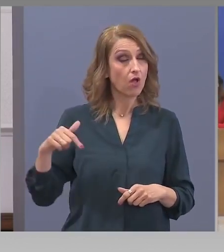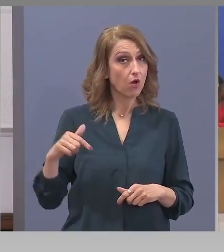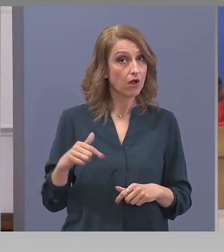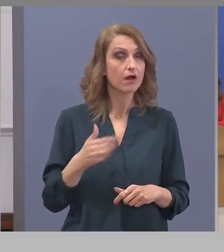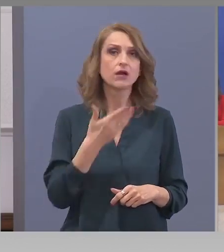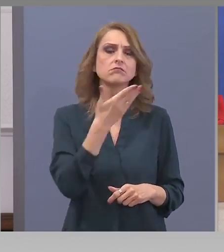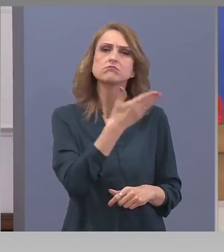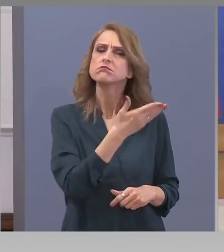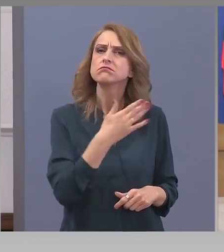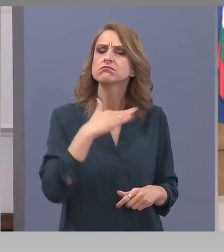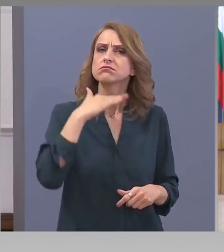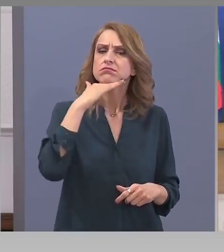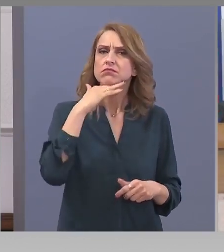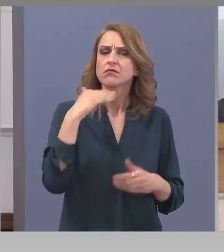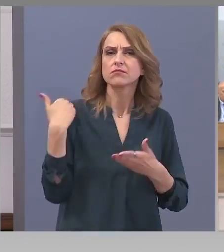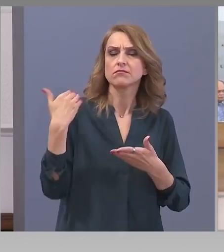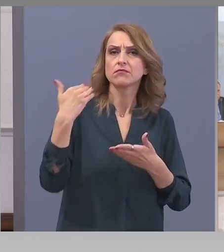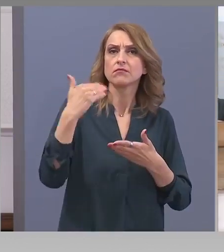Васил Велчев.